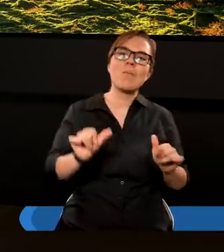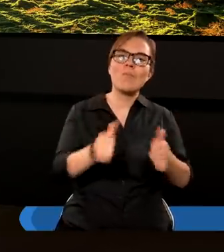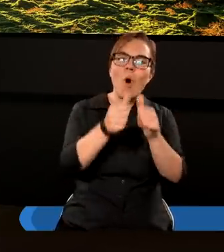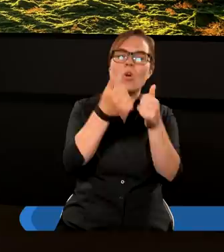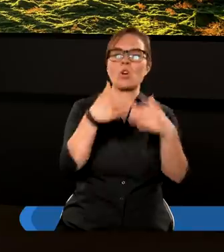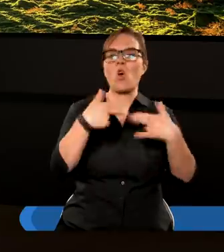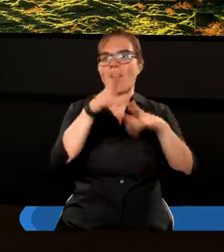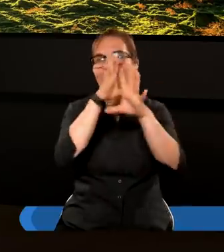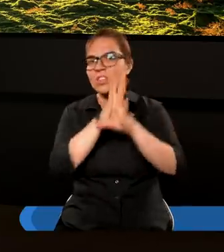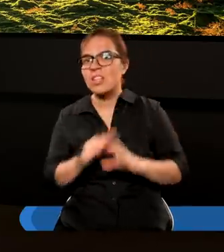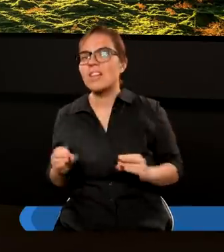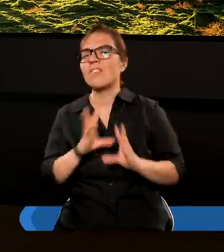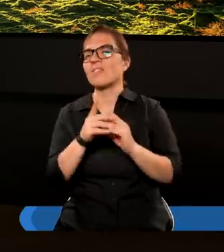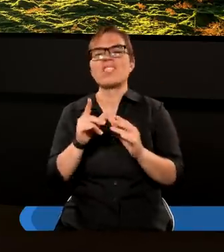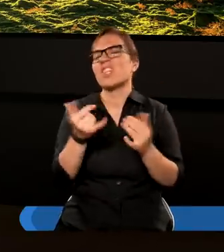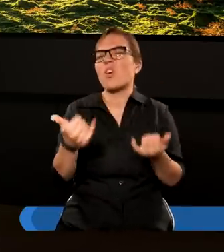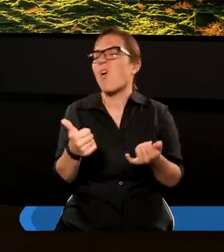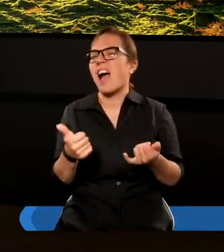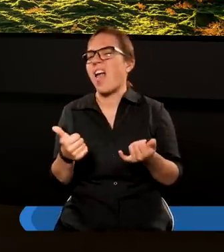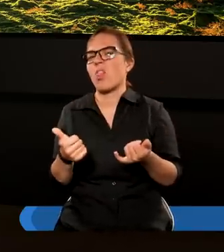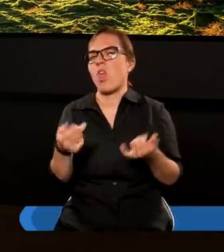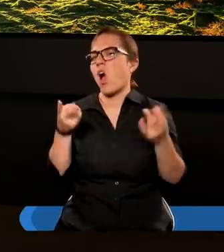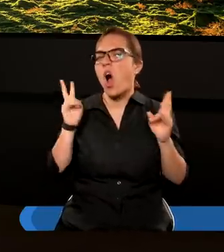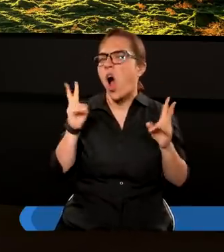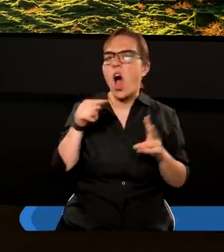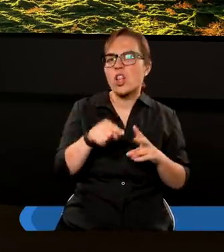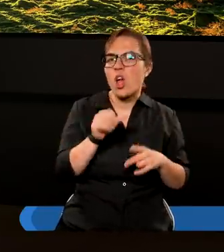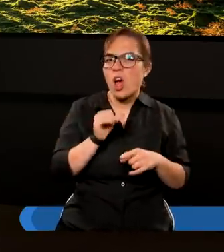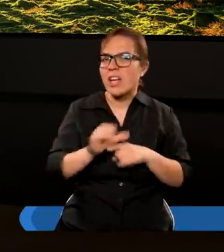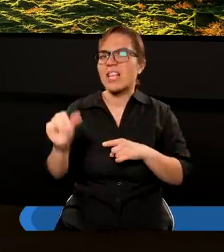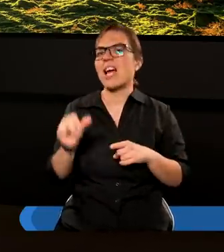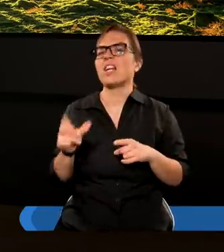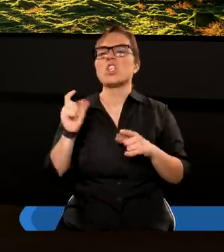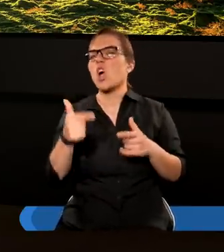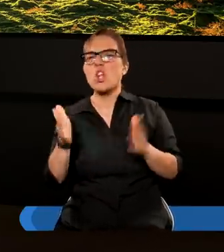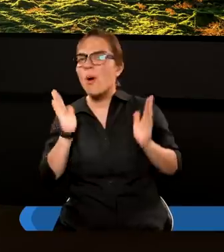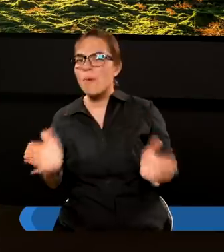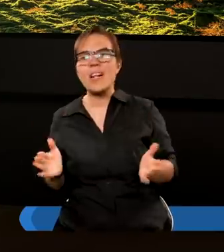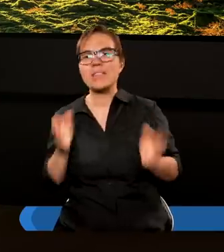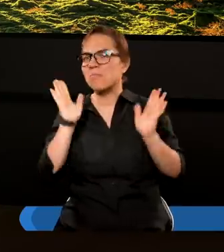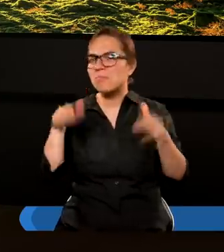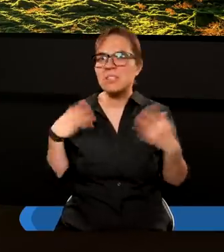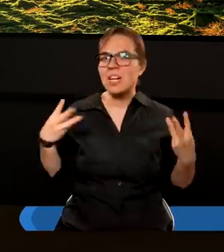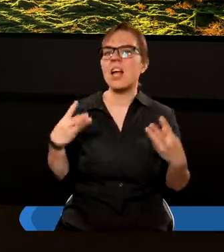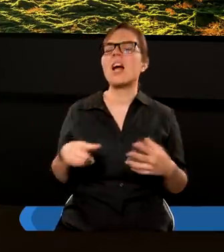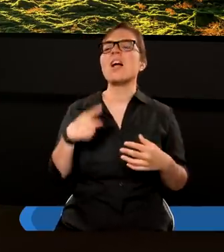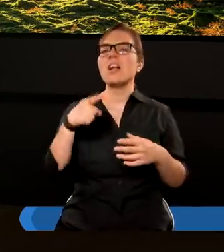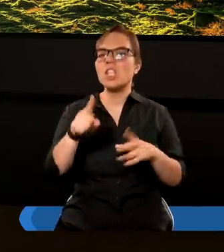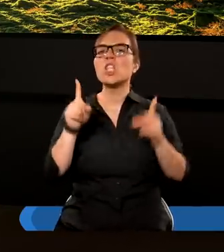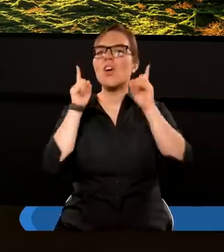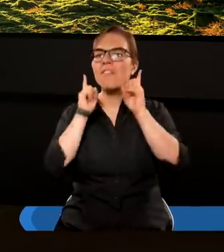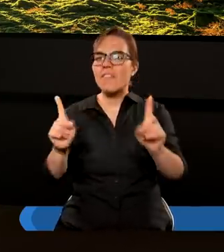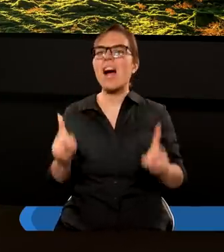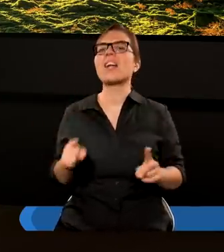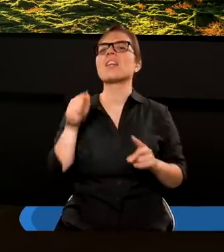oddawał cześć, wszystko jedno, kto to będzie, czy co to będzie, to jednak rzeczywiście